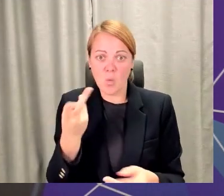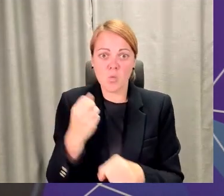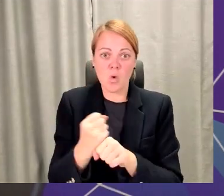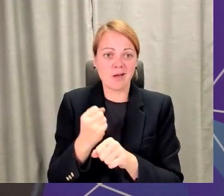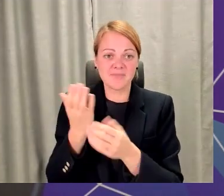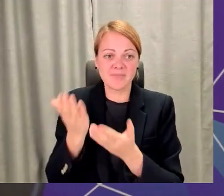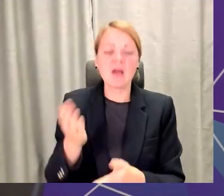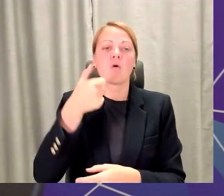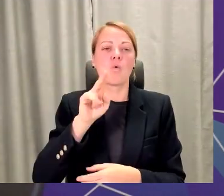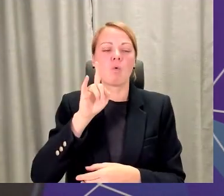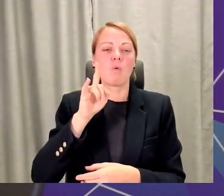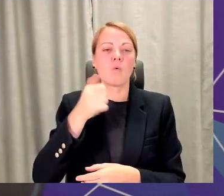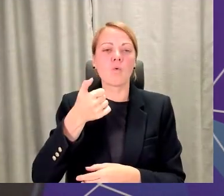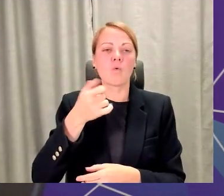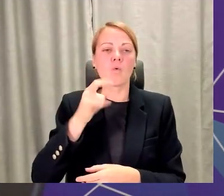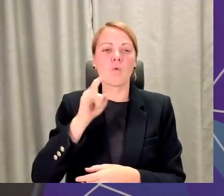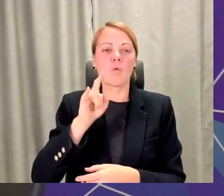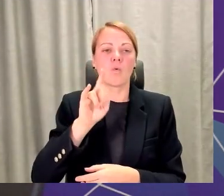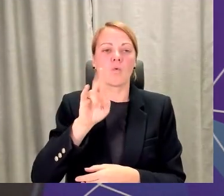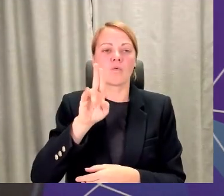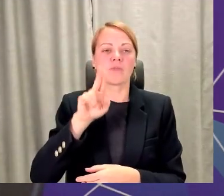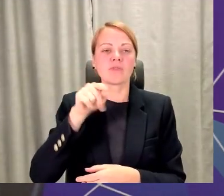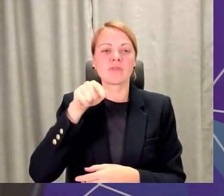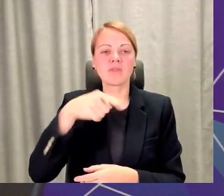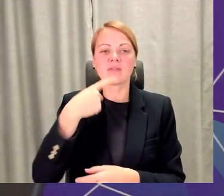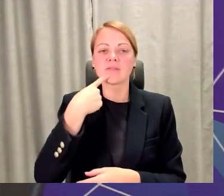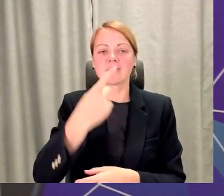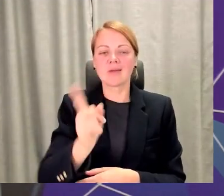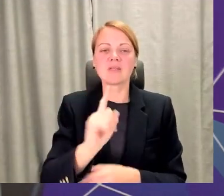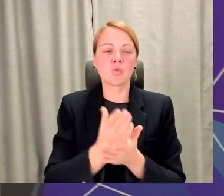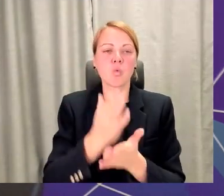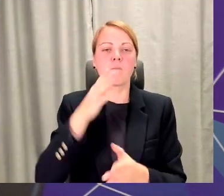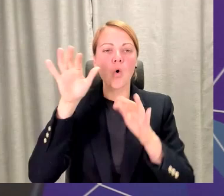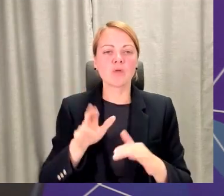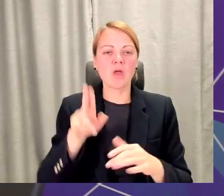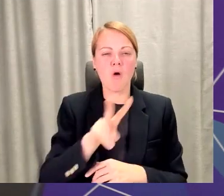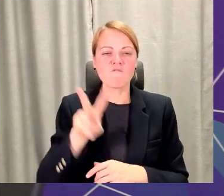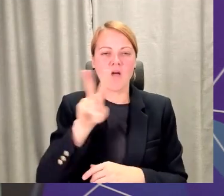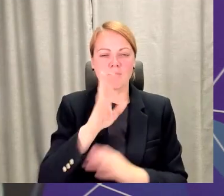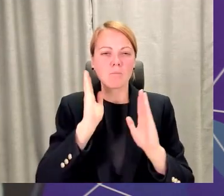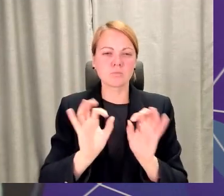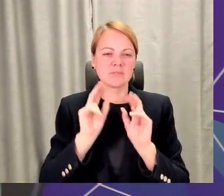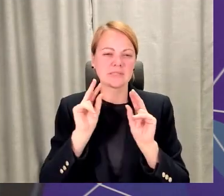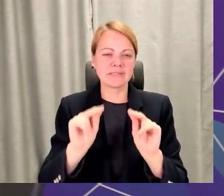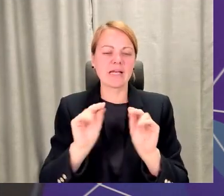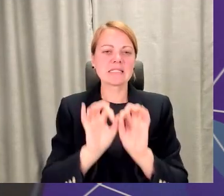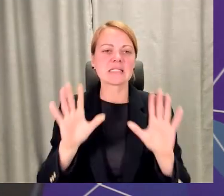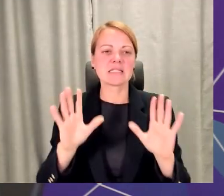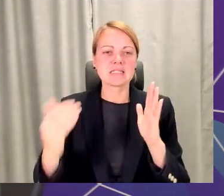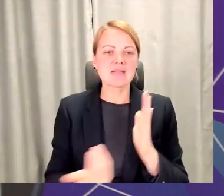instrumenti un pat rudenī, nu, novembrī visticamāk, mēs ieraudzīsim jaunas iespējas, jaunas projektas,